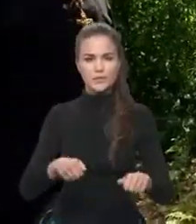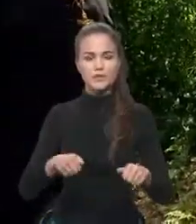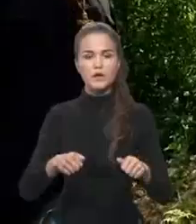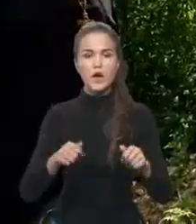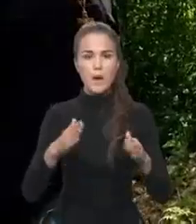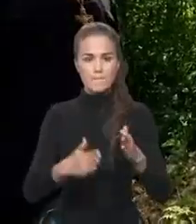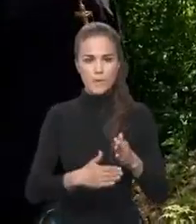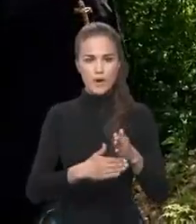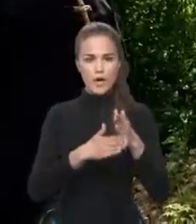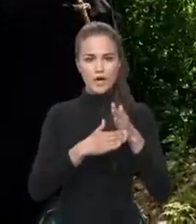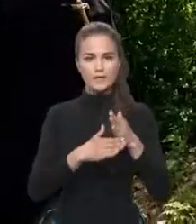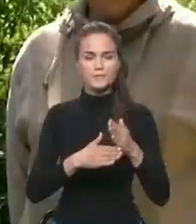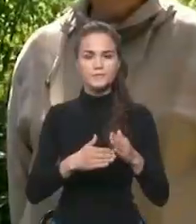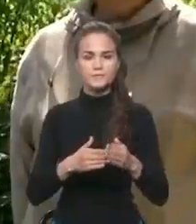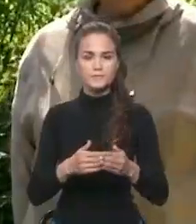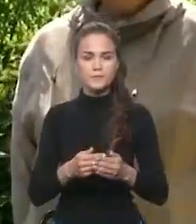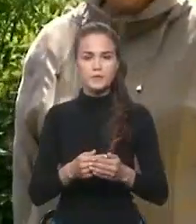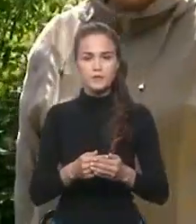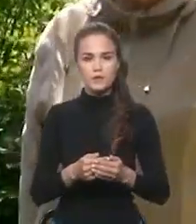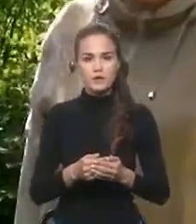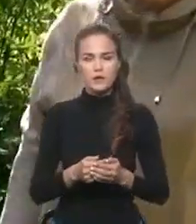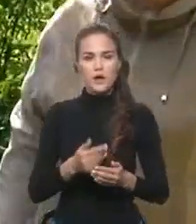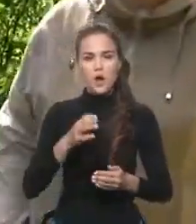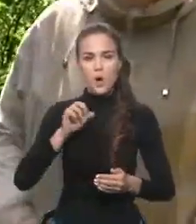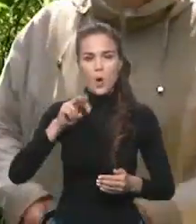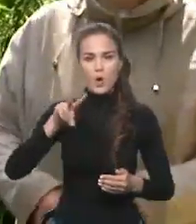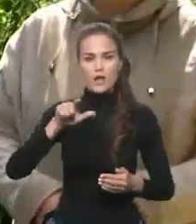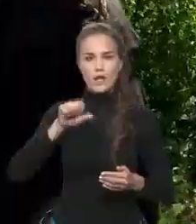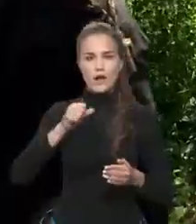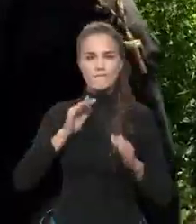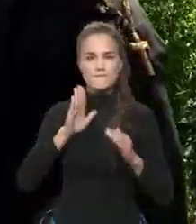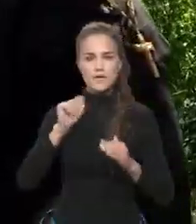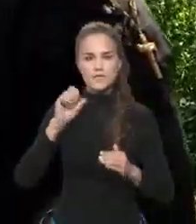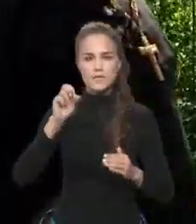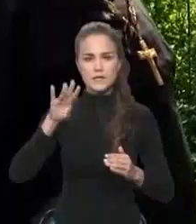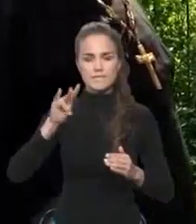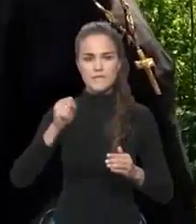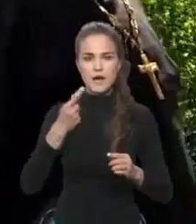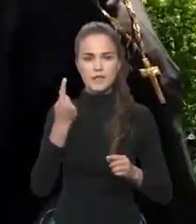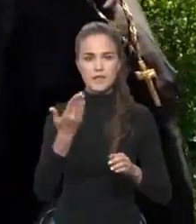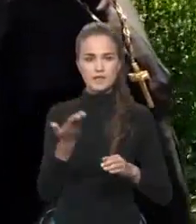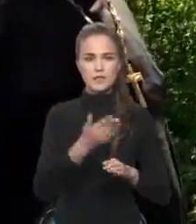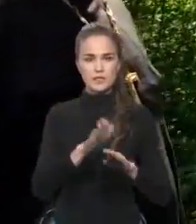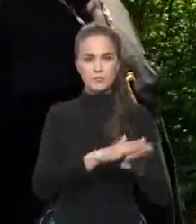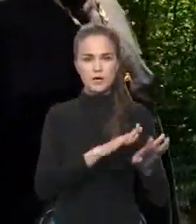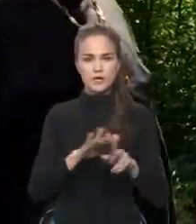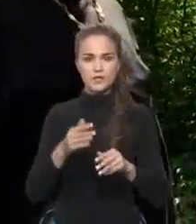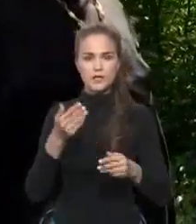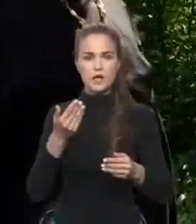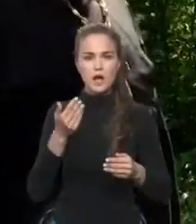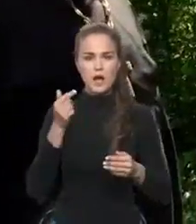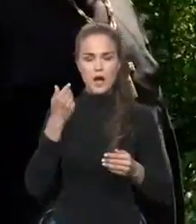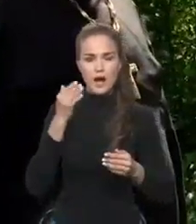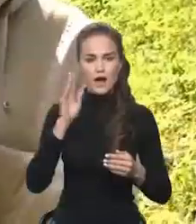Помогаете Да, да, да Ольга Васильевна одна из наших благодетелей Она с полуострова